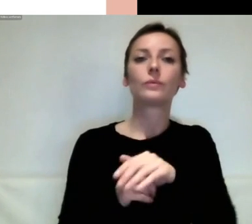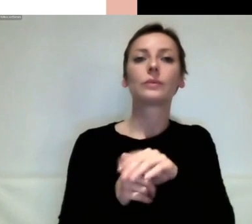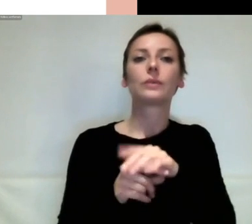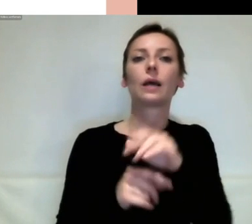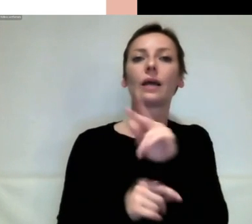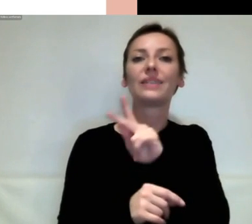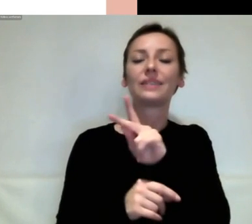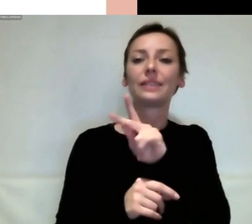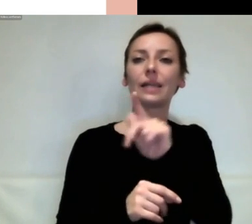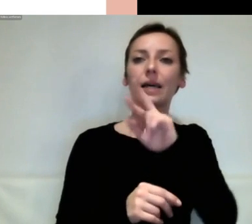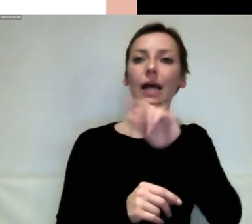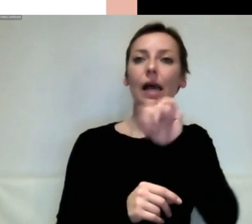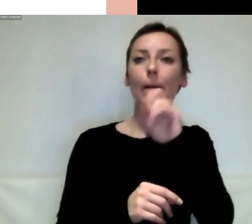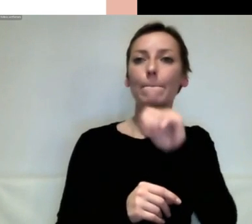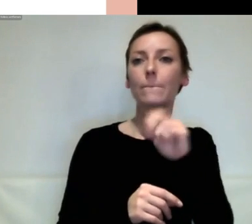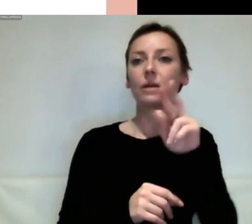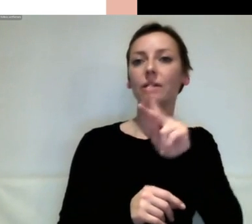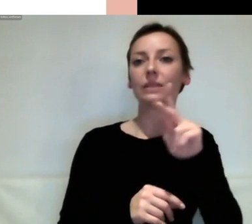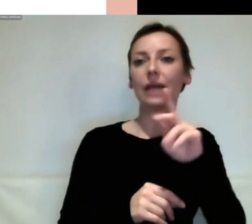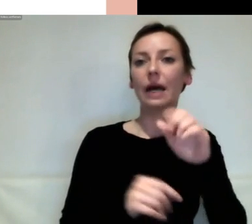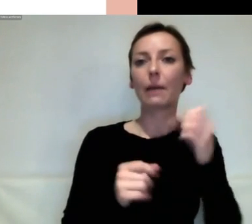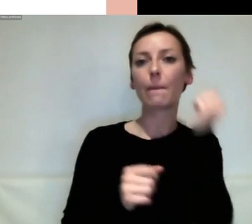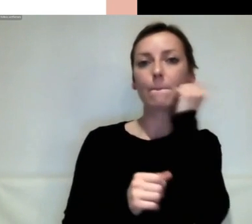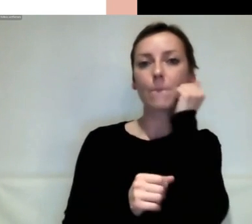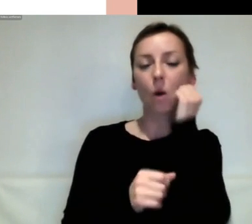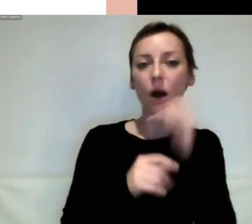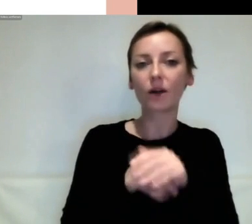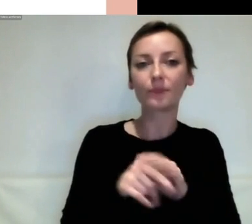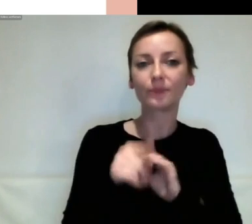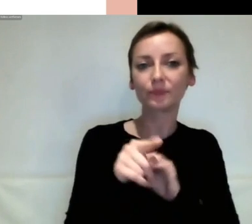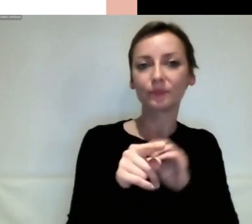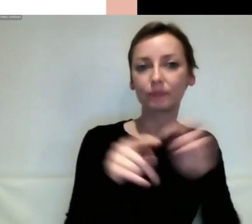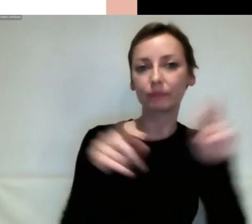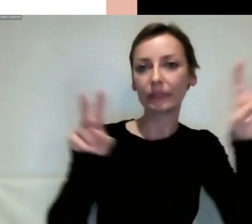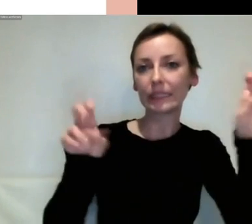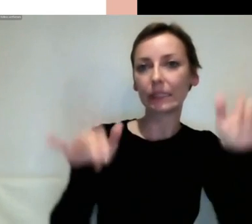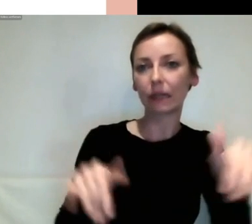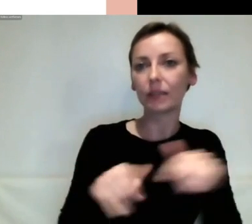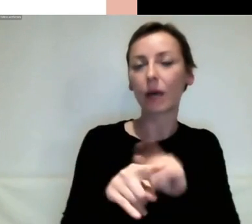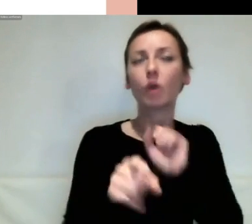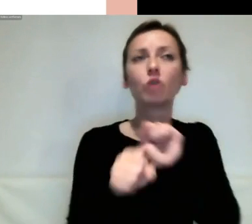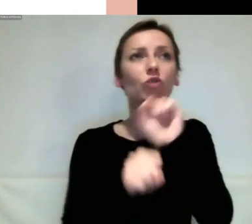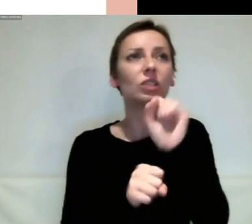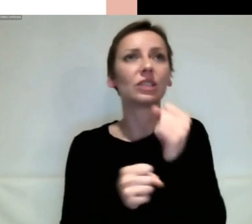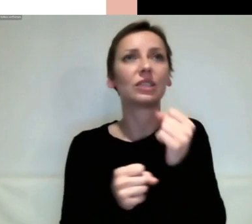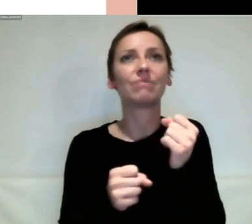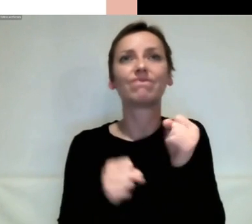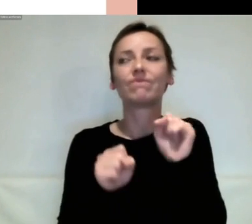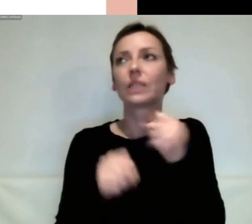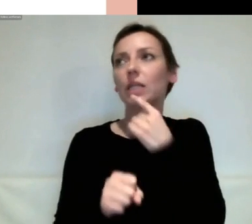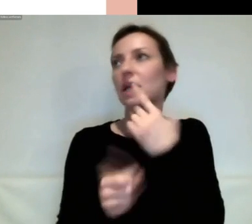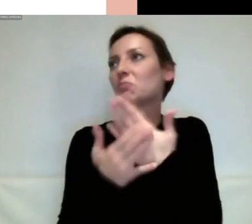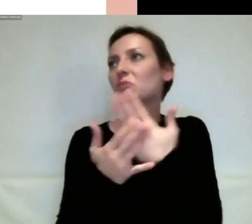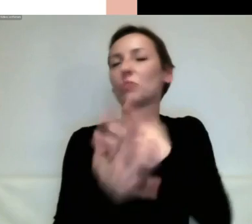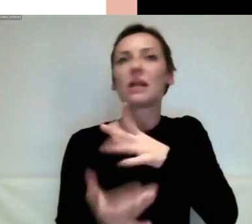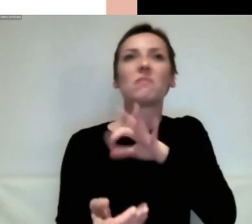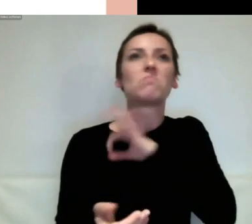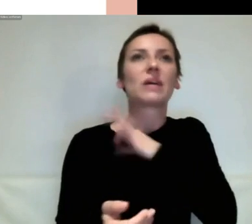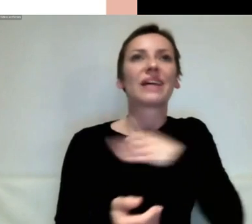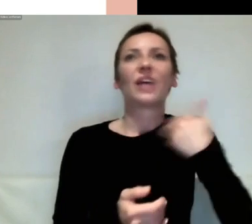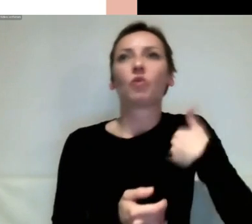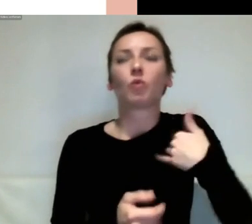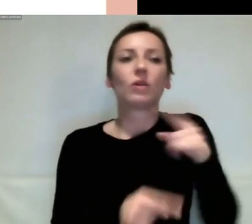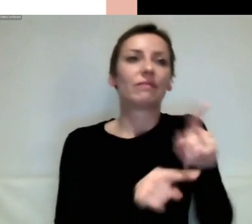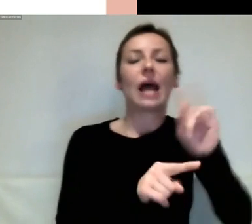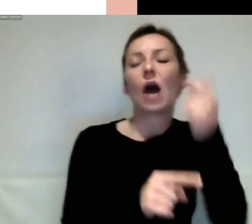große Spekulationen anstellen zu müssen. Davon ausgehen, dass Politikerinnen der Grünen sich auch solche Sorgen machen,